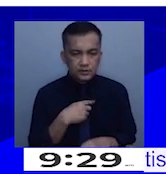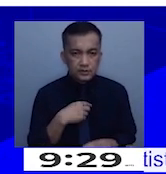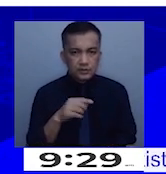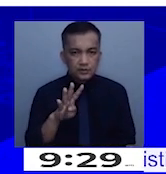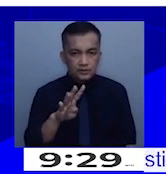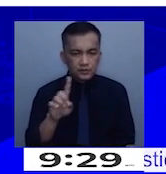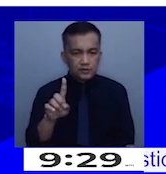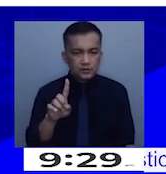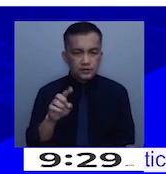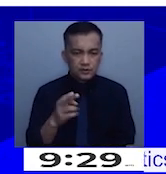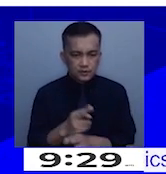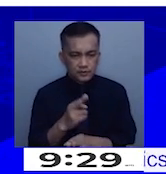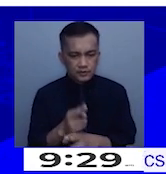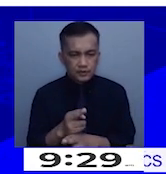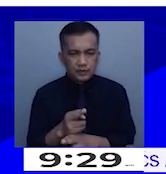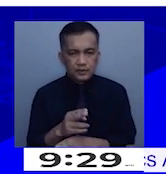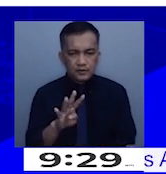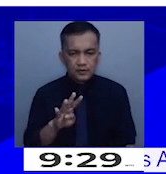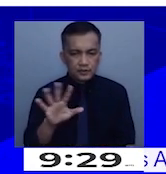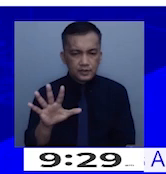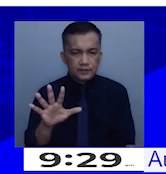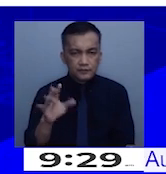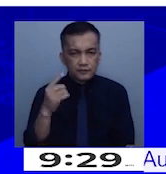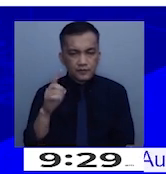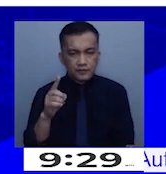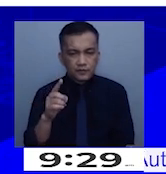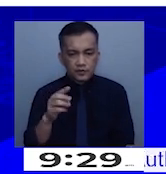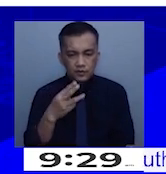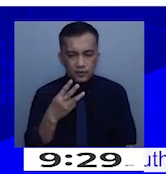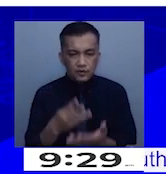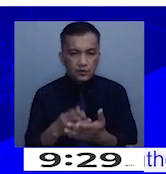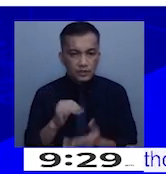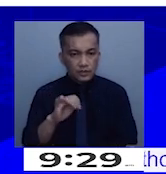for regular, 45 for wheel milled.